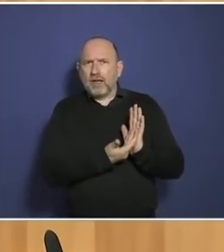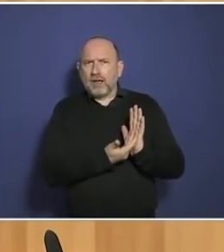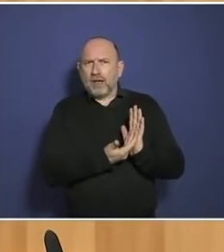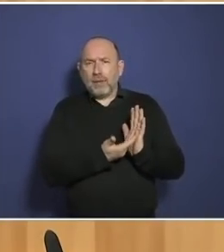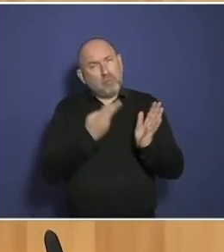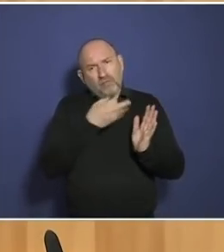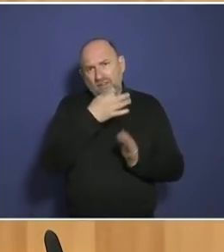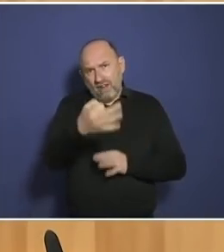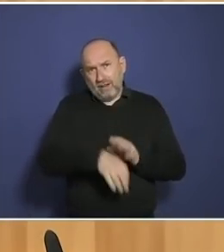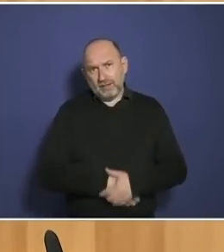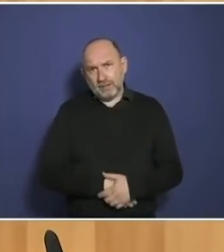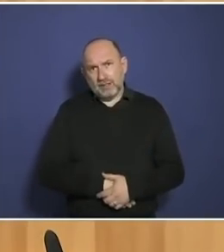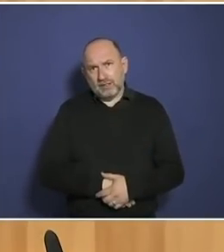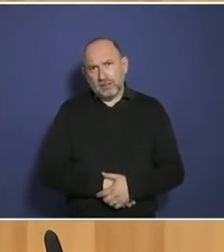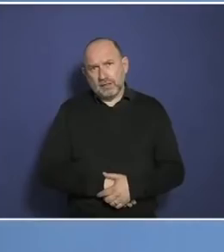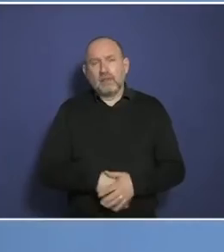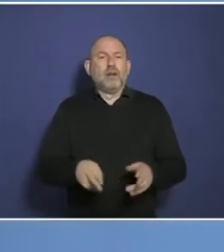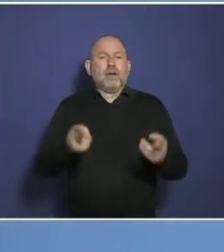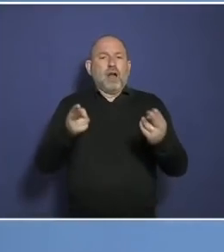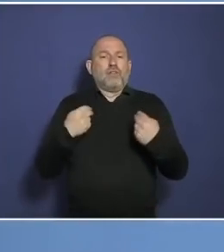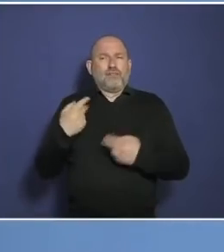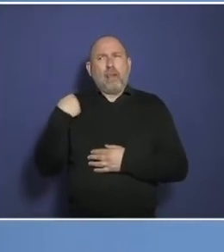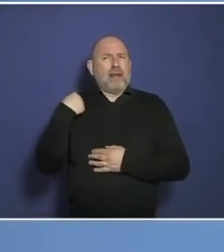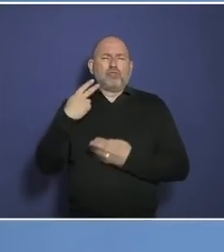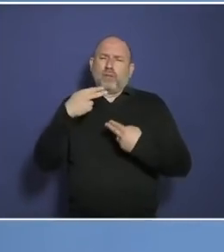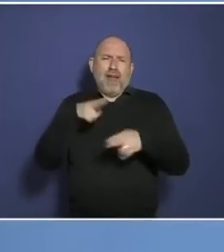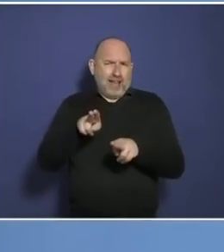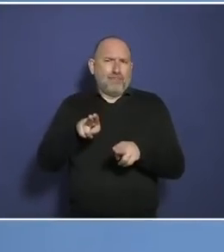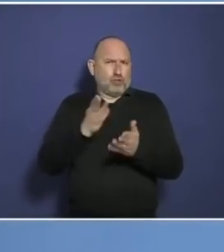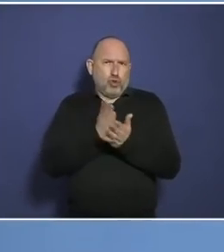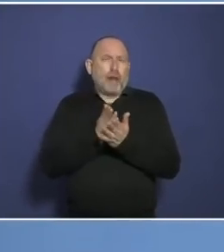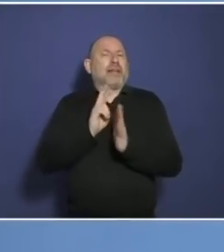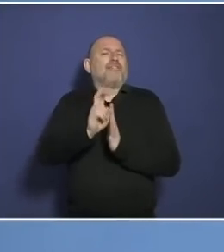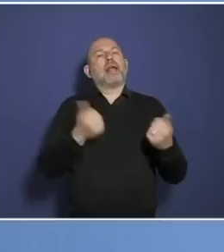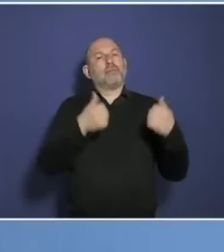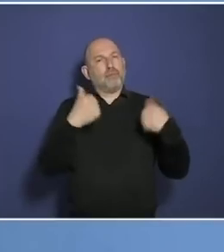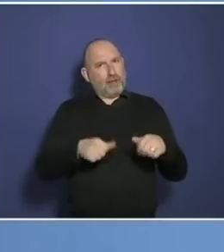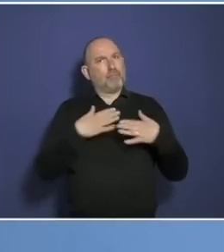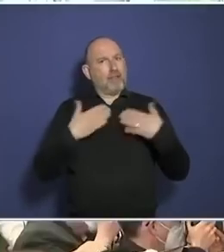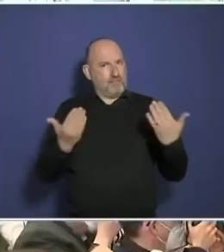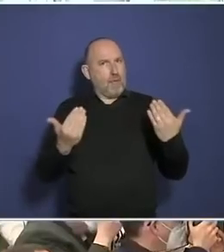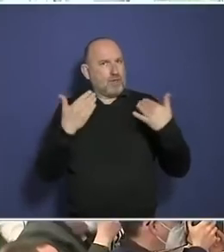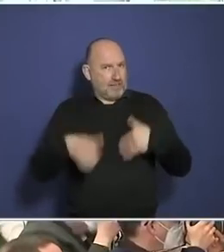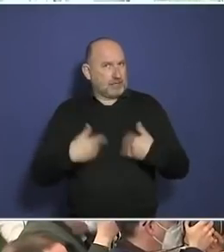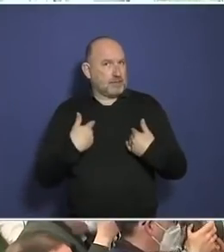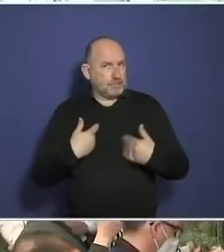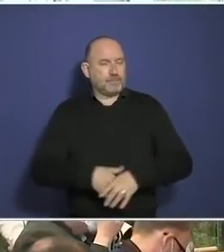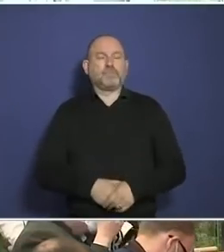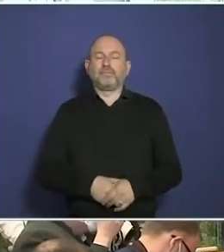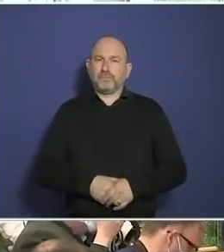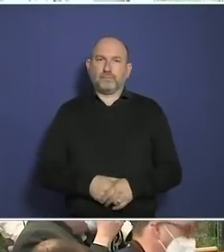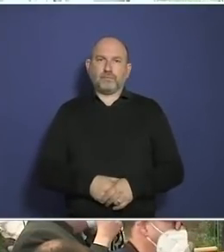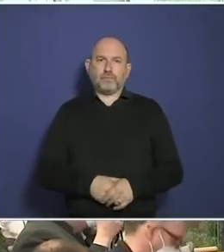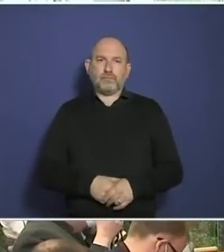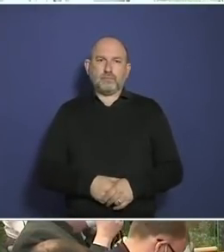Die Enttäuschung, dass Deutschland bei der Impfpflicht keinen Alleingang geht in Europa, sitzt tief bei den Kollegen. Auch noch eine